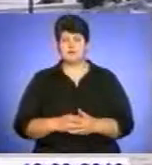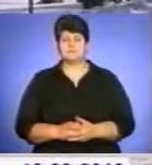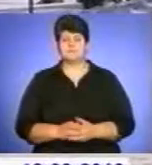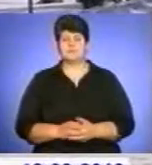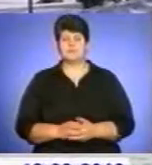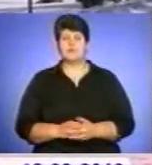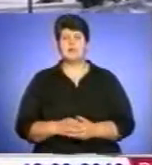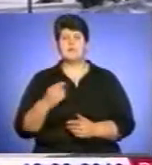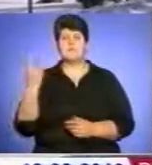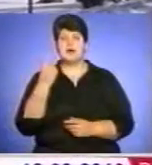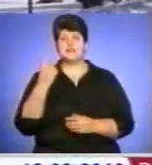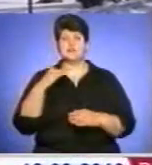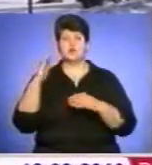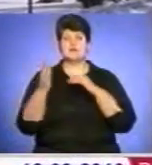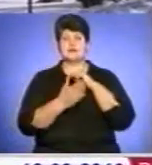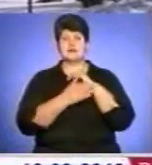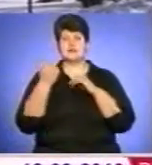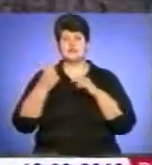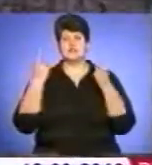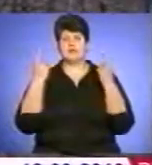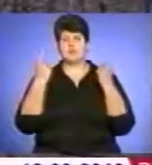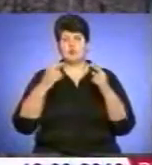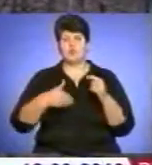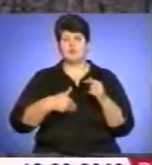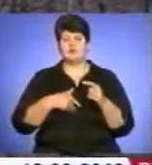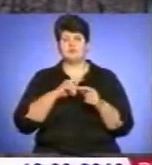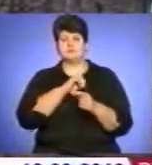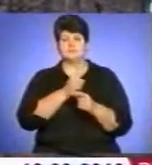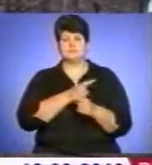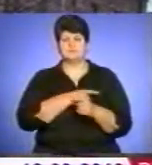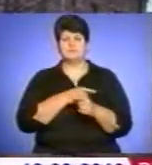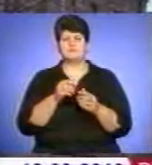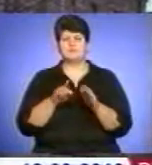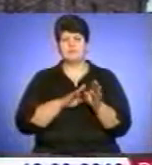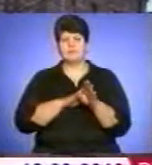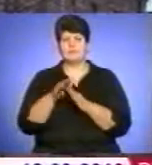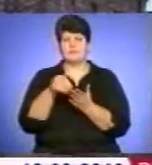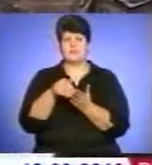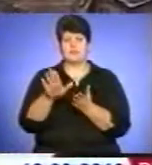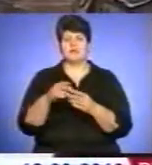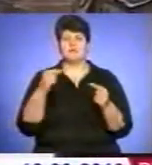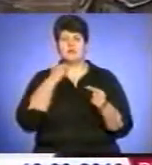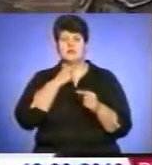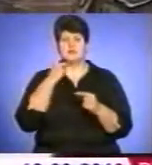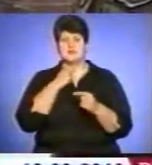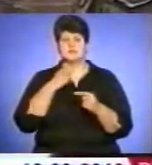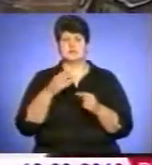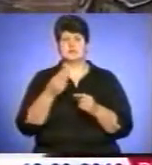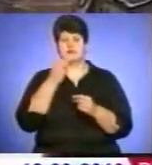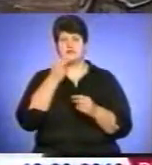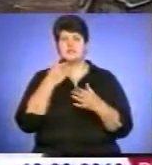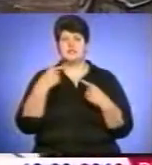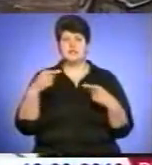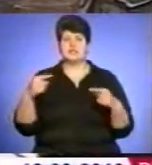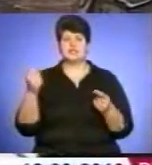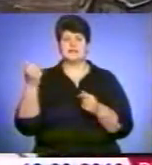Перший і останній тиждень Великого посту найбільш суворі. Передбачають абсолютну відмову від м'ясних страв. Інші тижні Великого посту